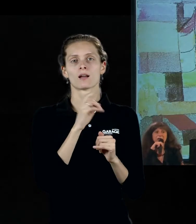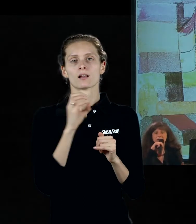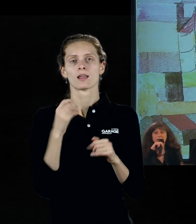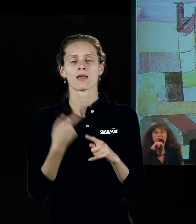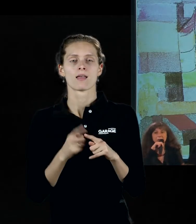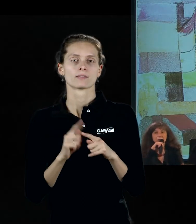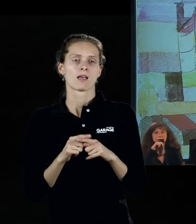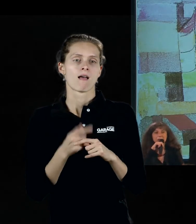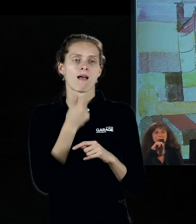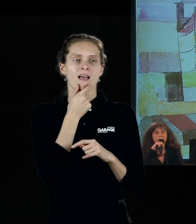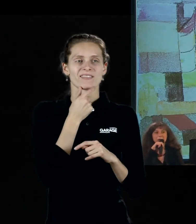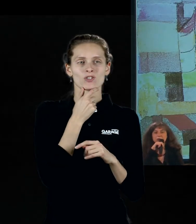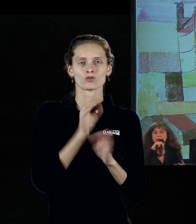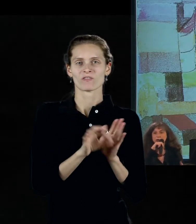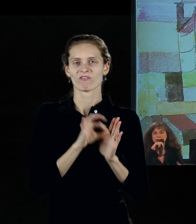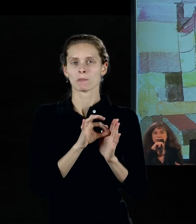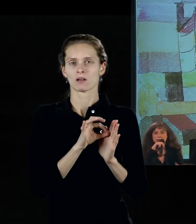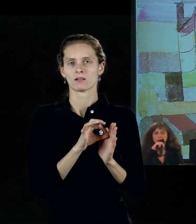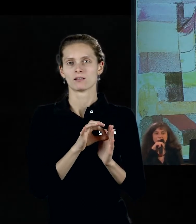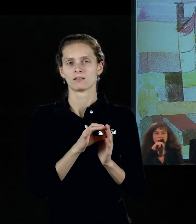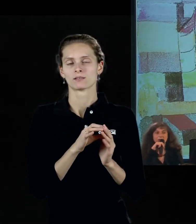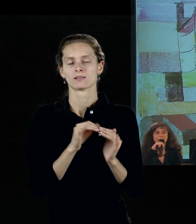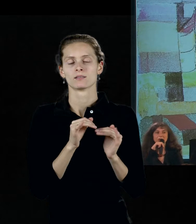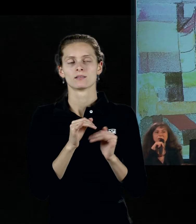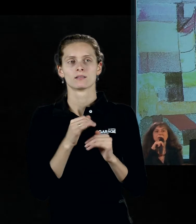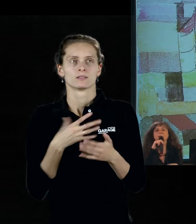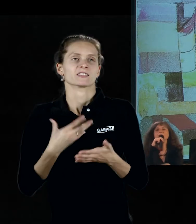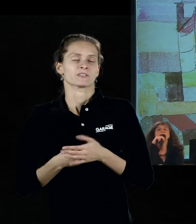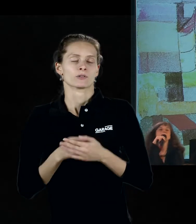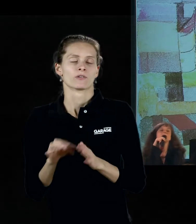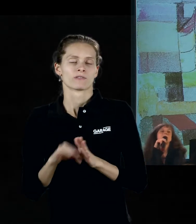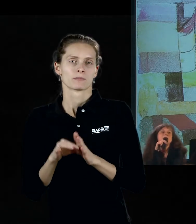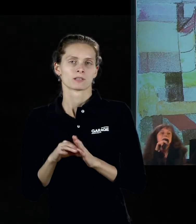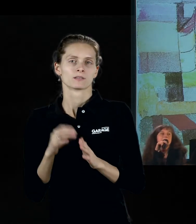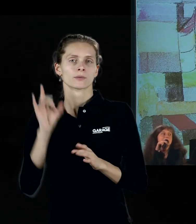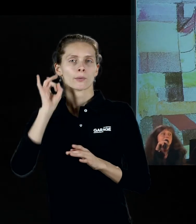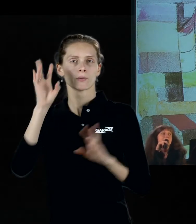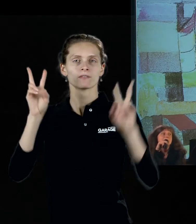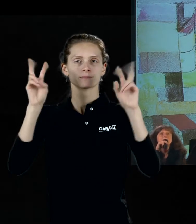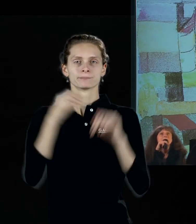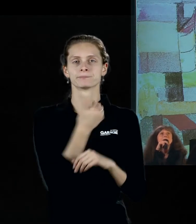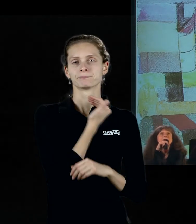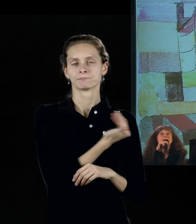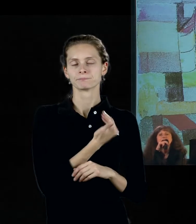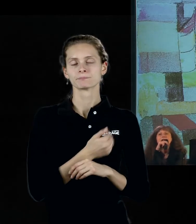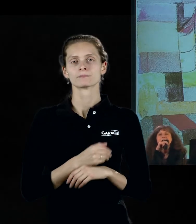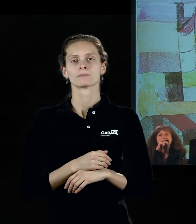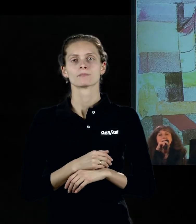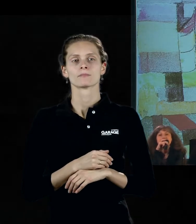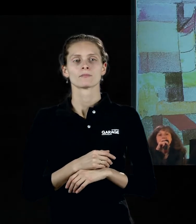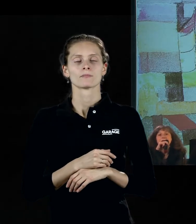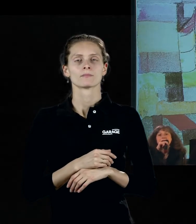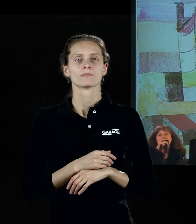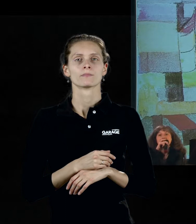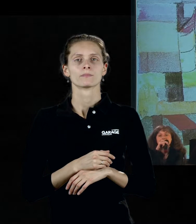этический выбор по-своему, потому что тоже одна из его таких знаменитых фраз. Чем страшнее